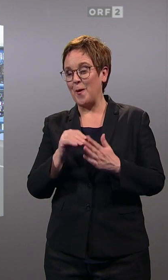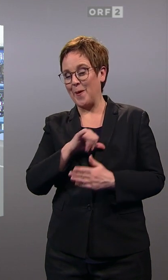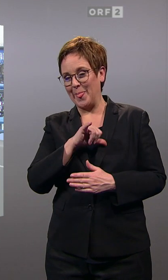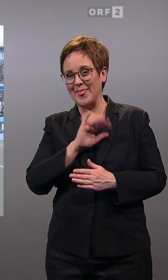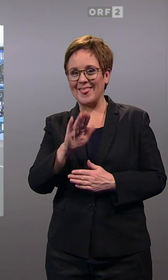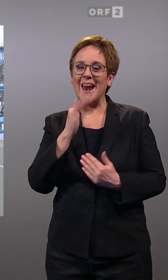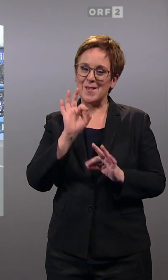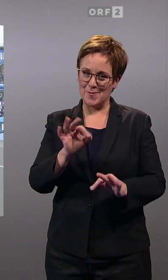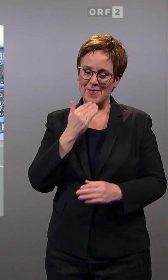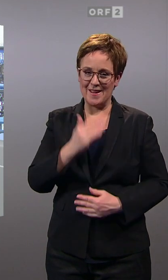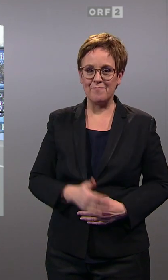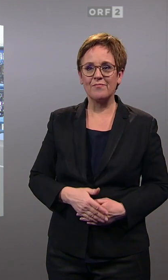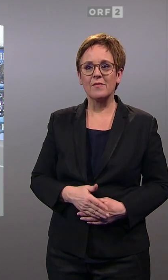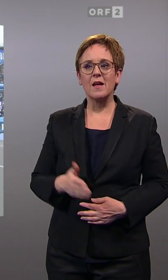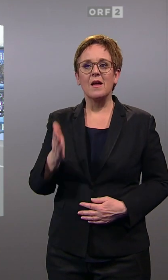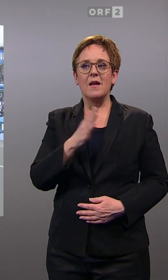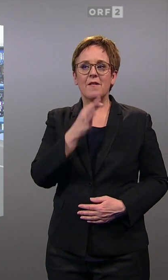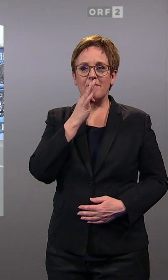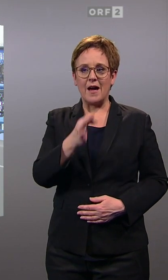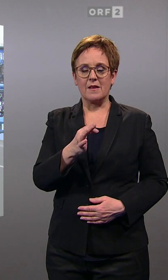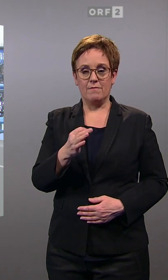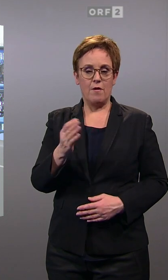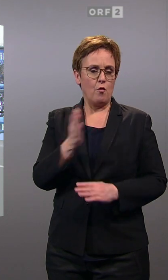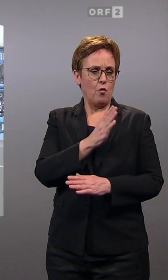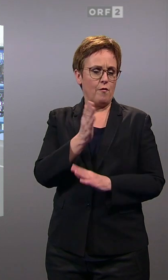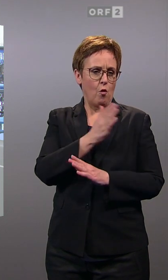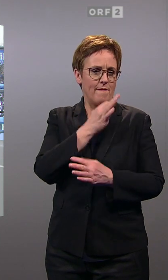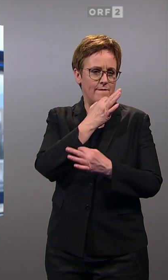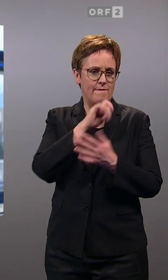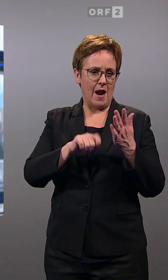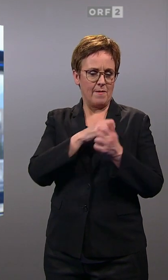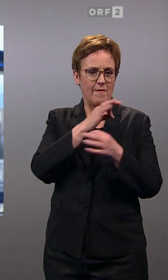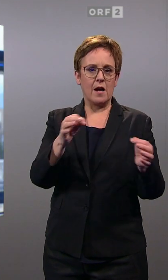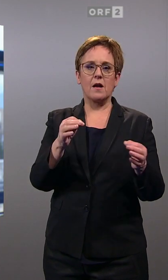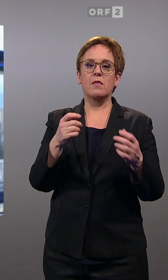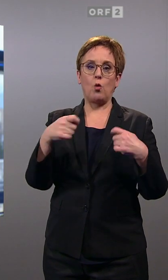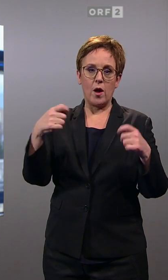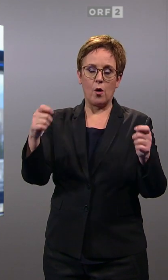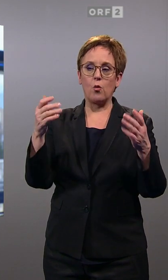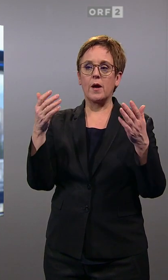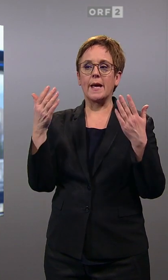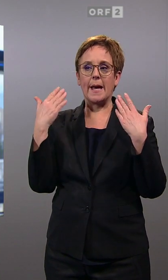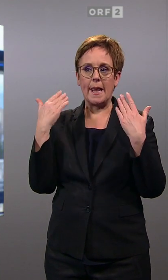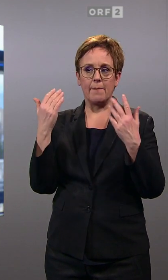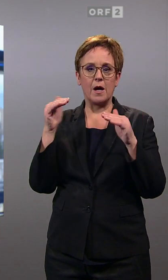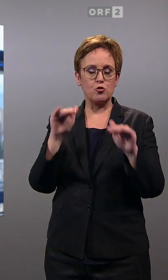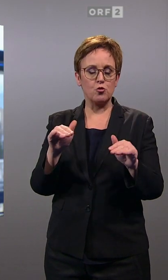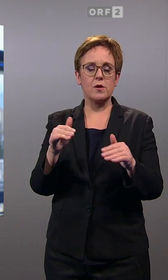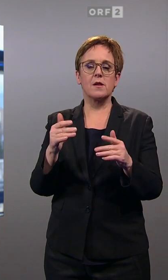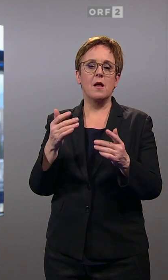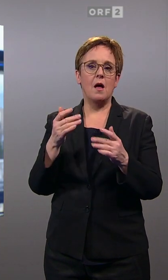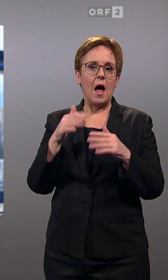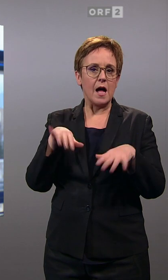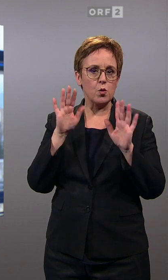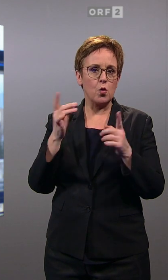Peter Filzmeier, zurück zu dieser Vorwahlbefragung. Die ersten drei Themen waren Teuerung, Klimaschutz und Asylzuwanderung. Wem